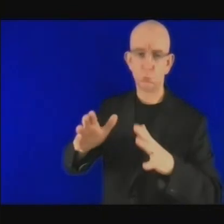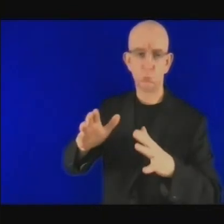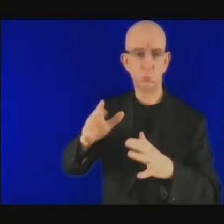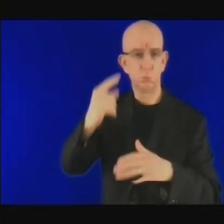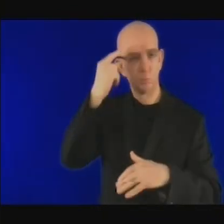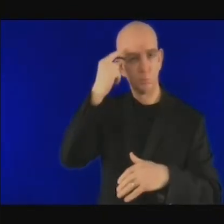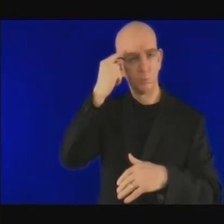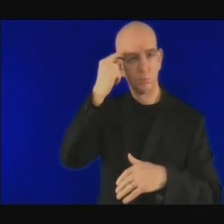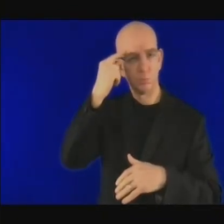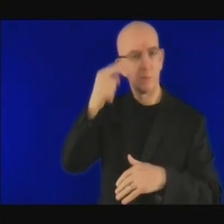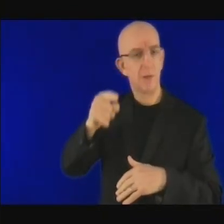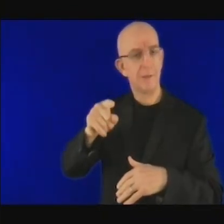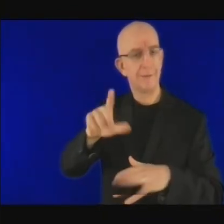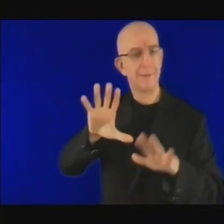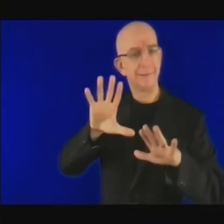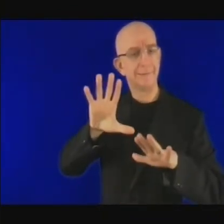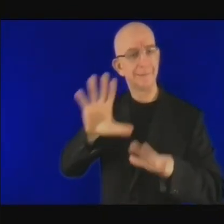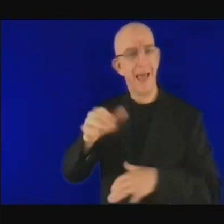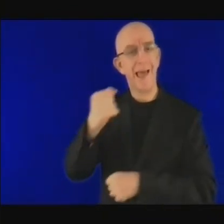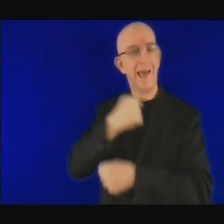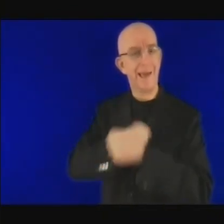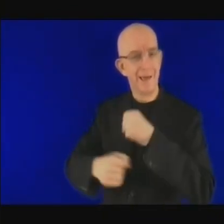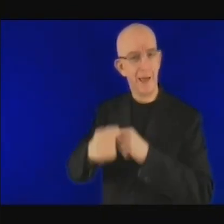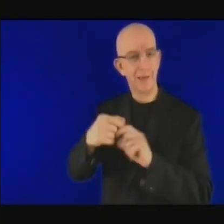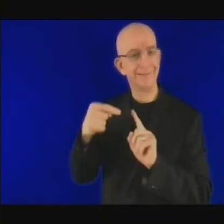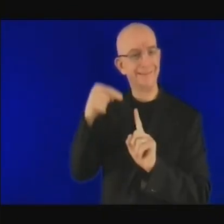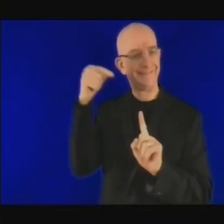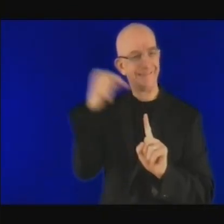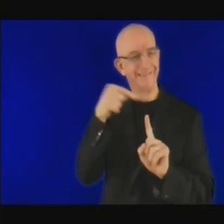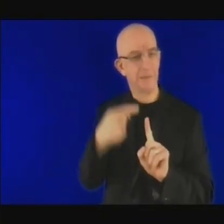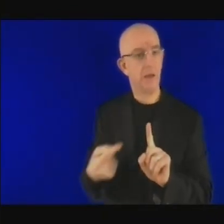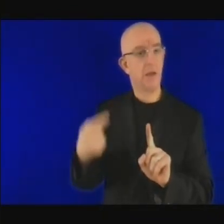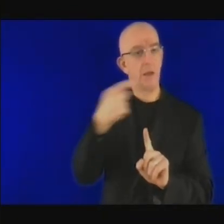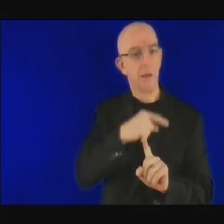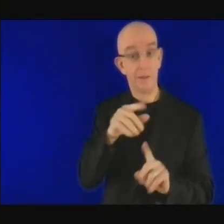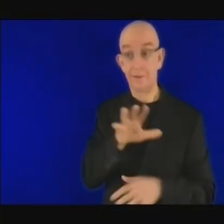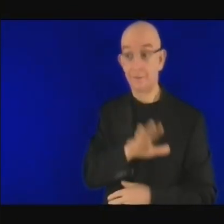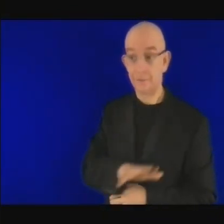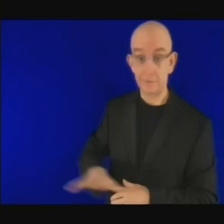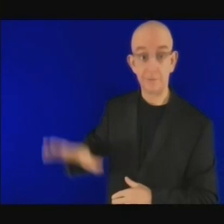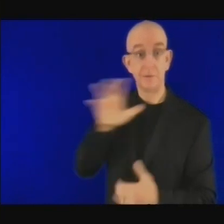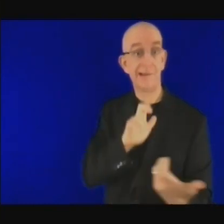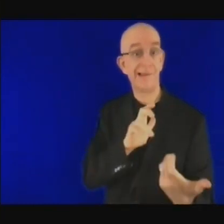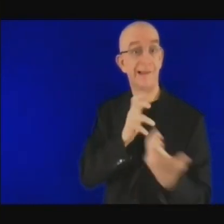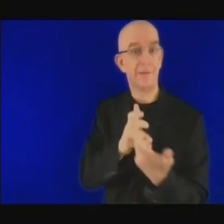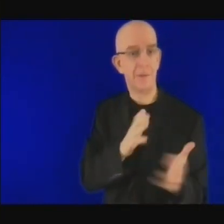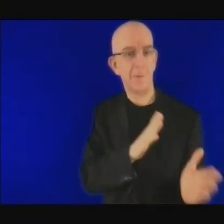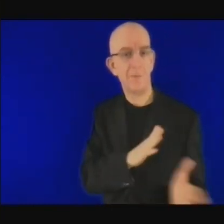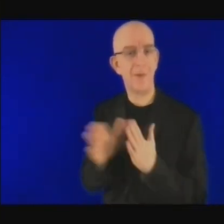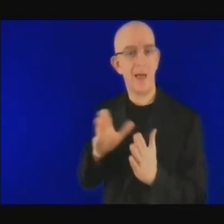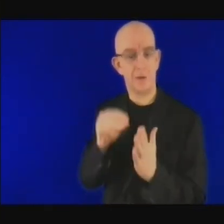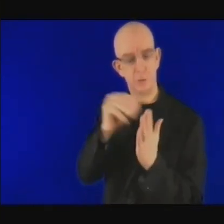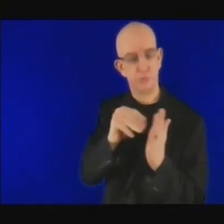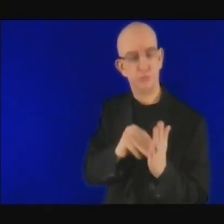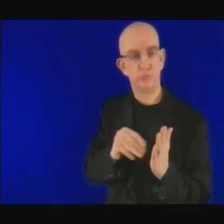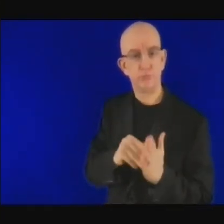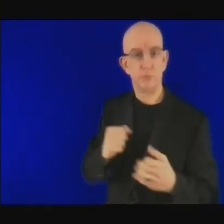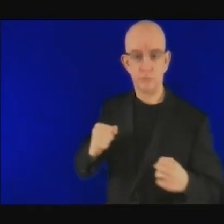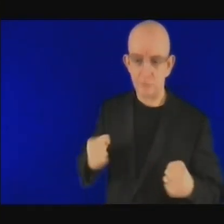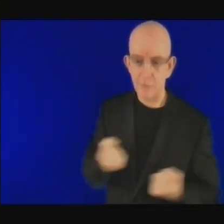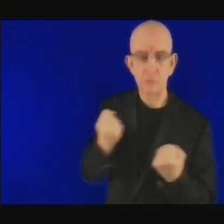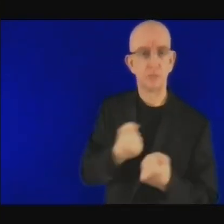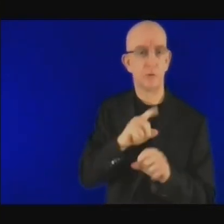lorsque les plans d'action d'adaptation avaient été élaborés par les pays les moins avancés